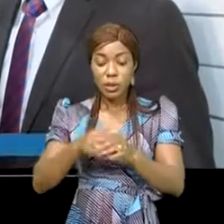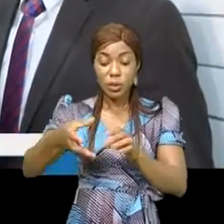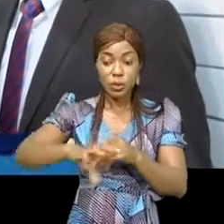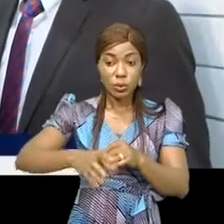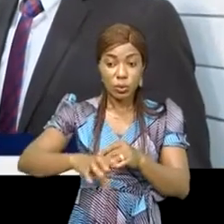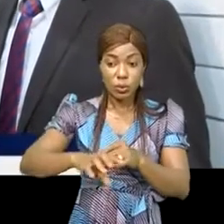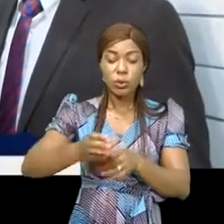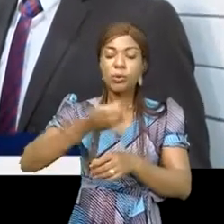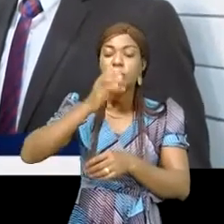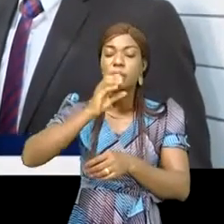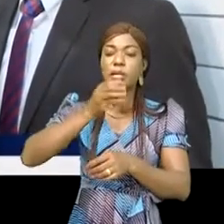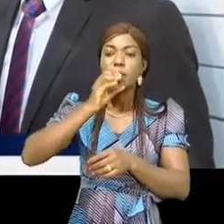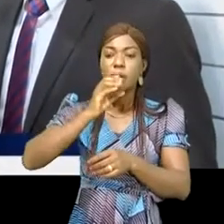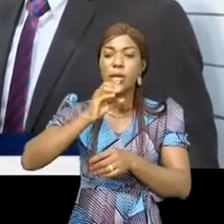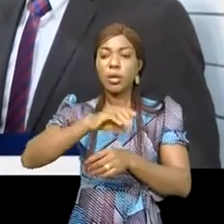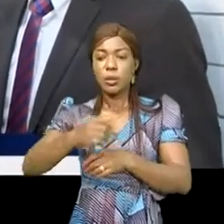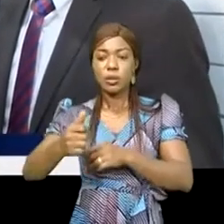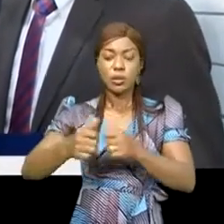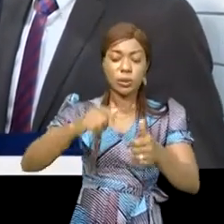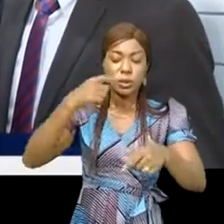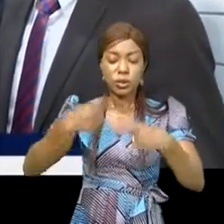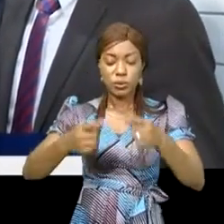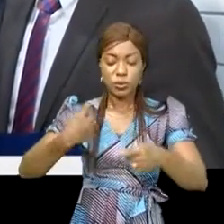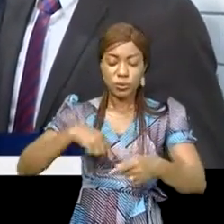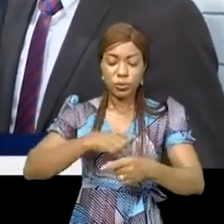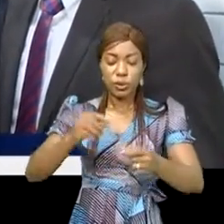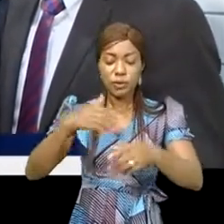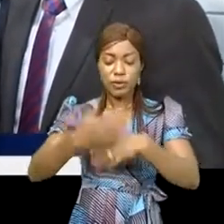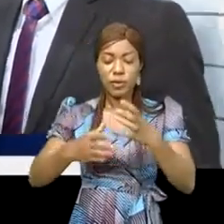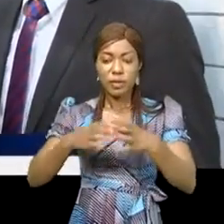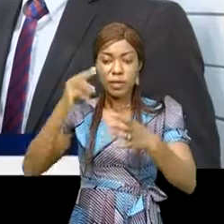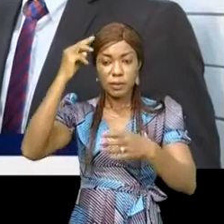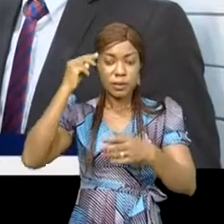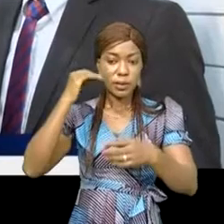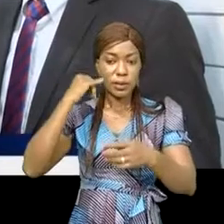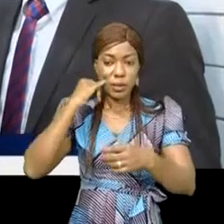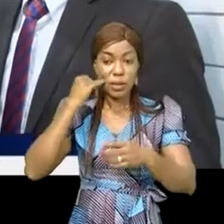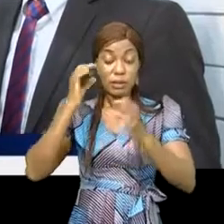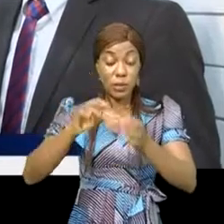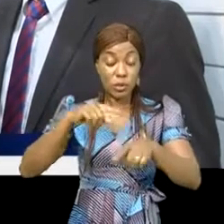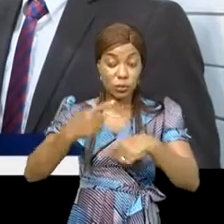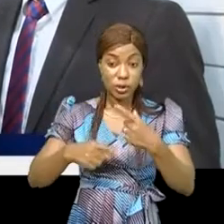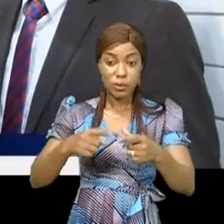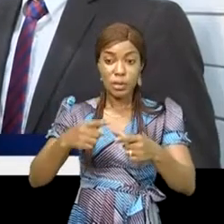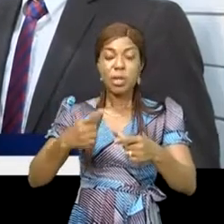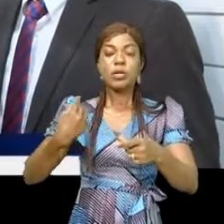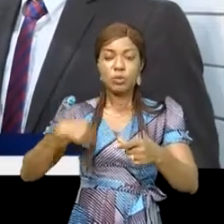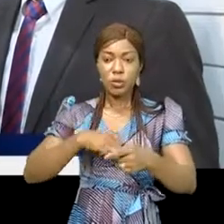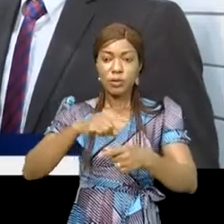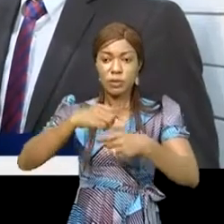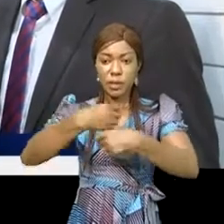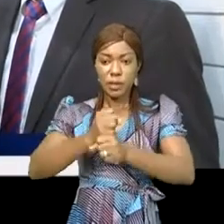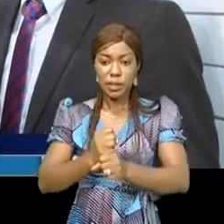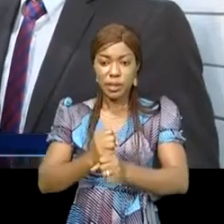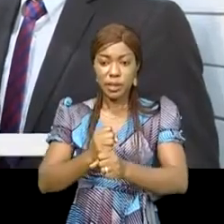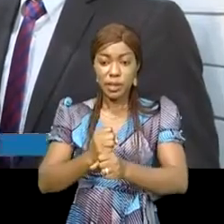et aussi d'autres discussions que nous avons eues avec Mme le ministre. Dans un début, on peut créer jusqu'à